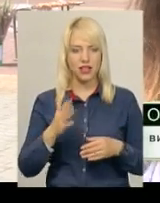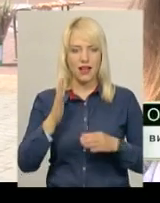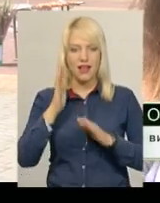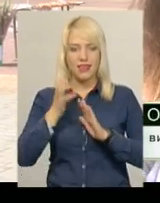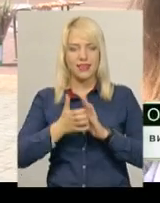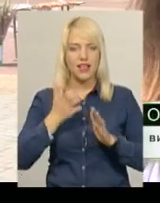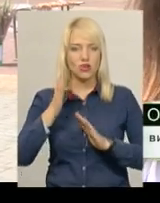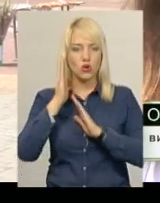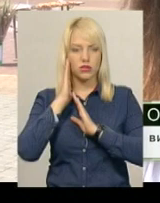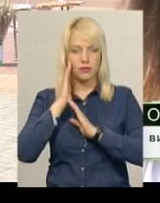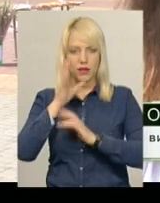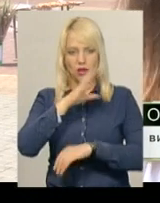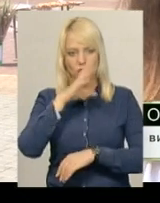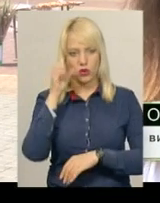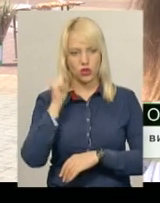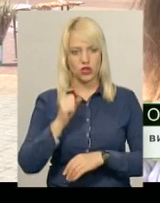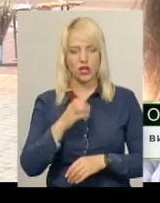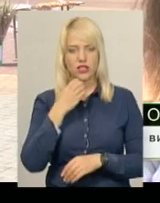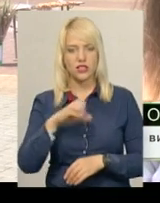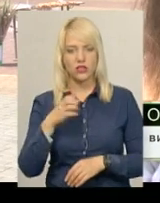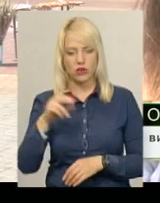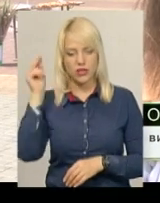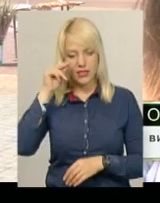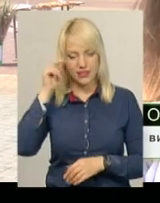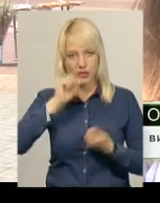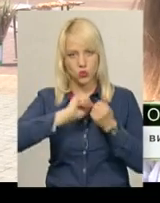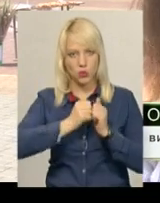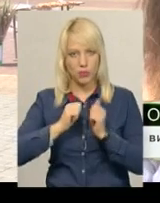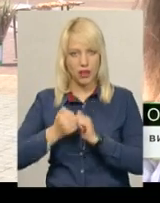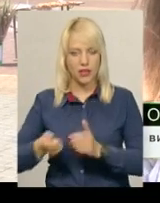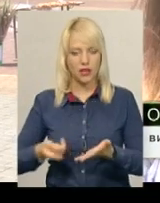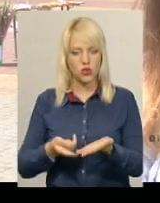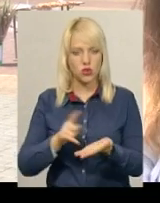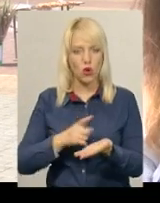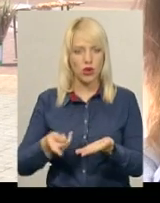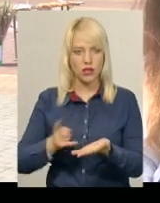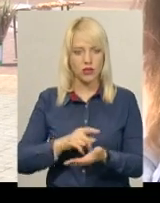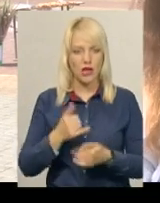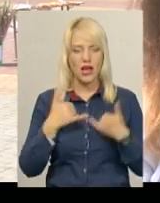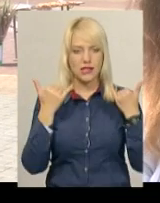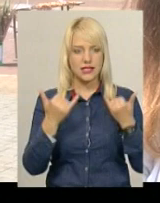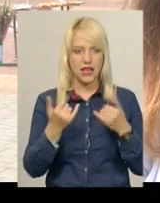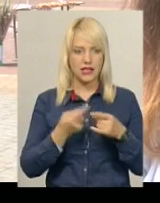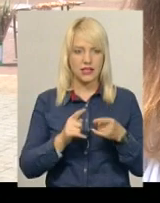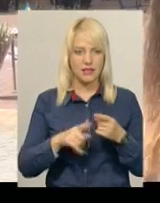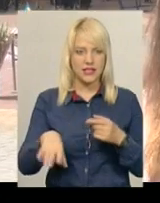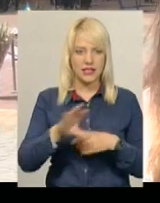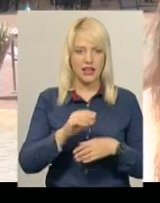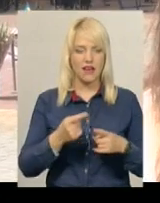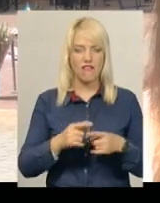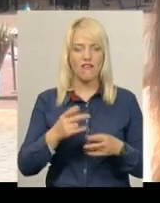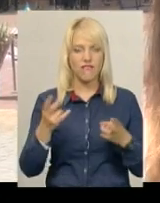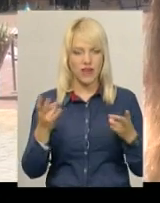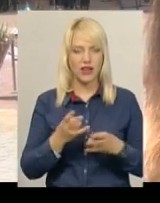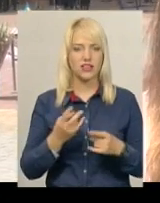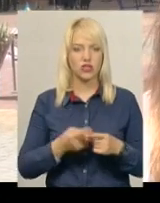ночей, сотні зазубраних сторінок, але зараз я розумію, що все те, воно варто того. Це той